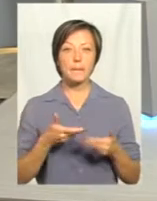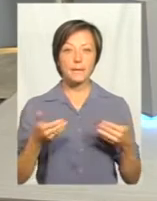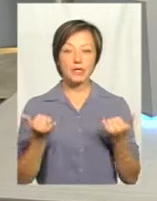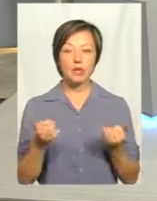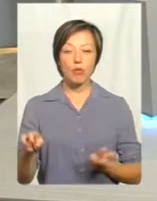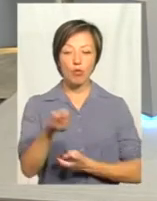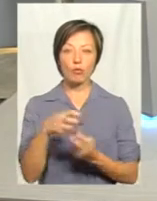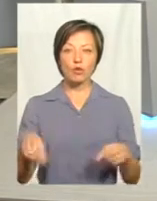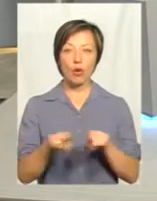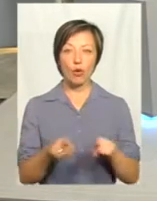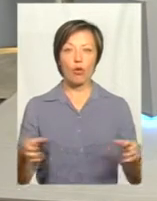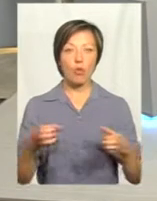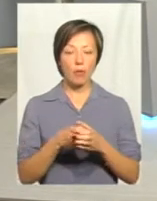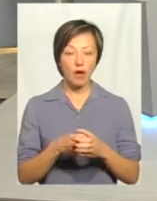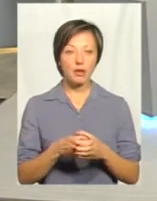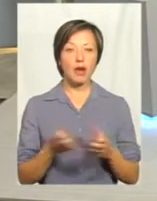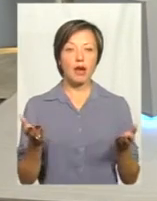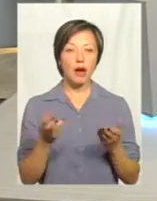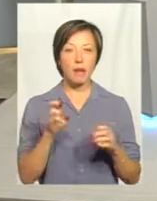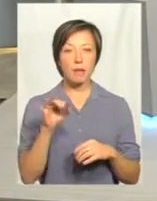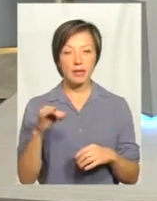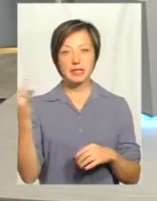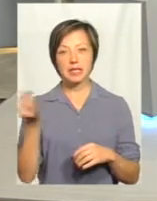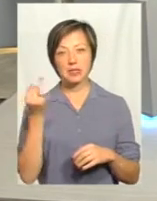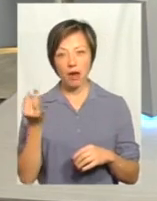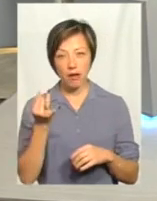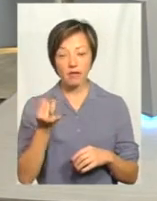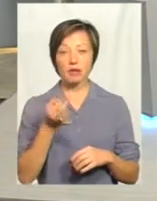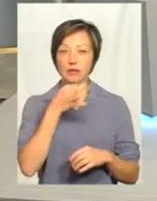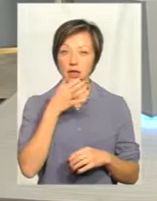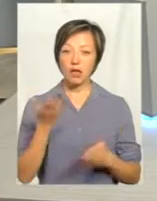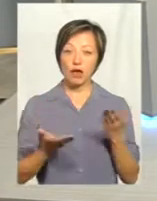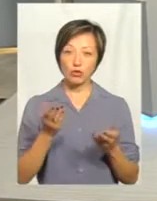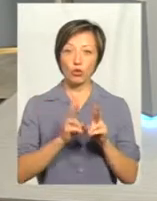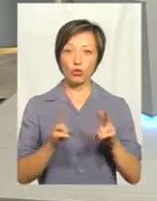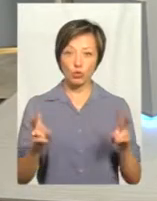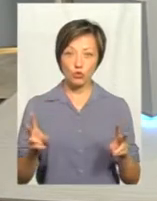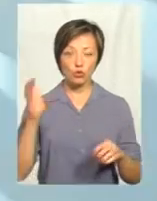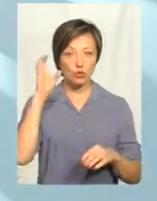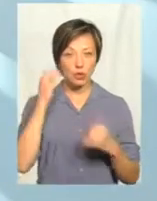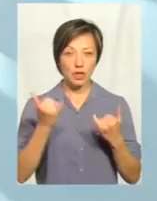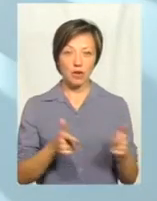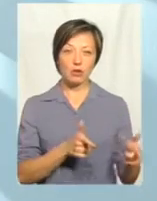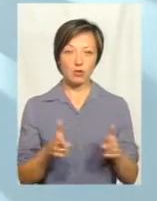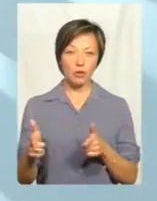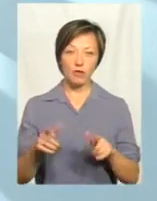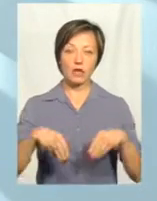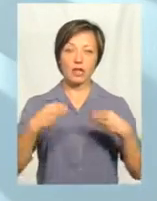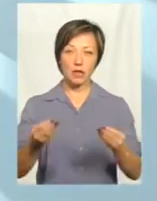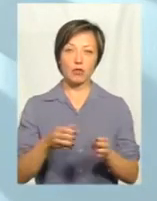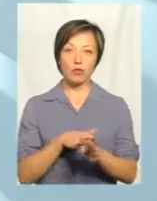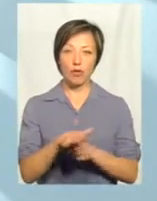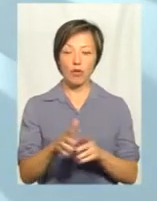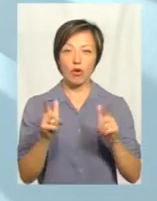в пошуку такої громади, яка б громада зацікавилася, і якщо хтось громад слухає, то ми готові надати вже